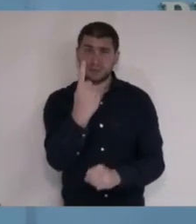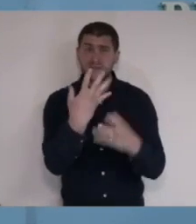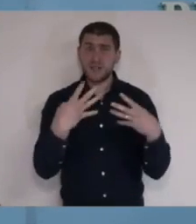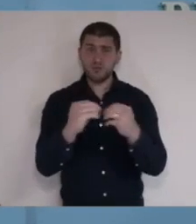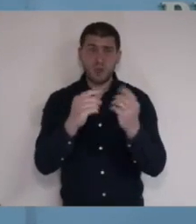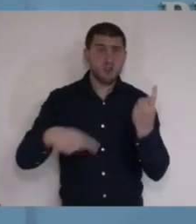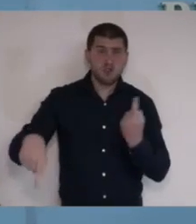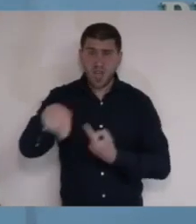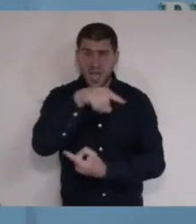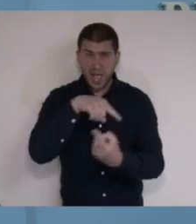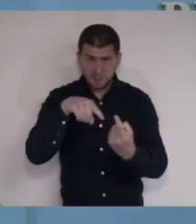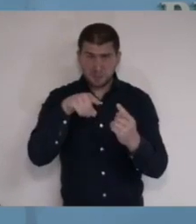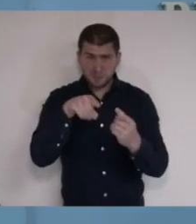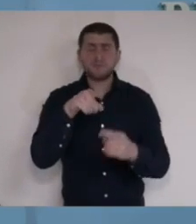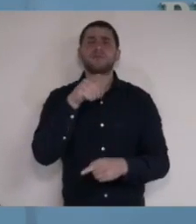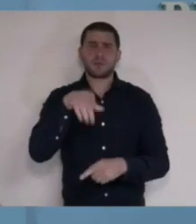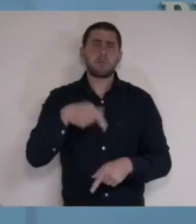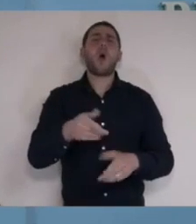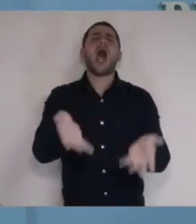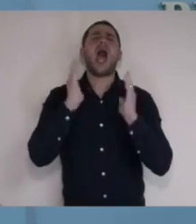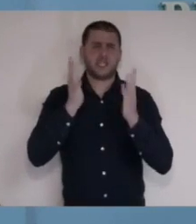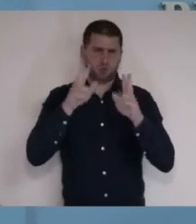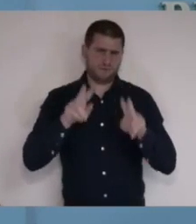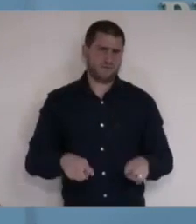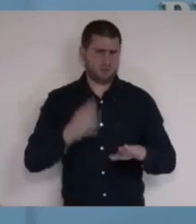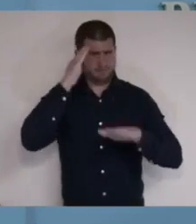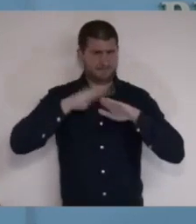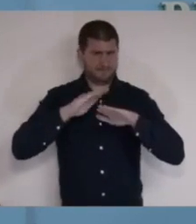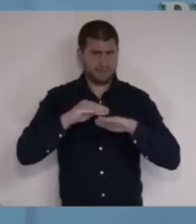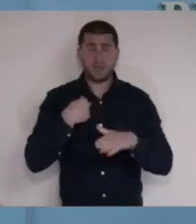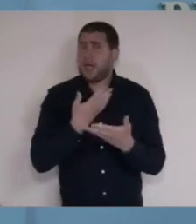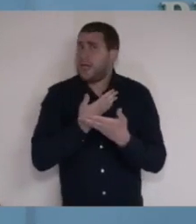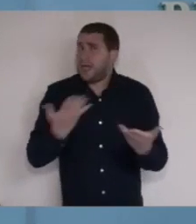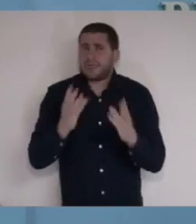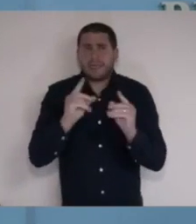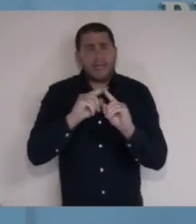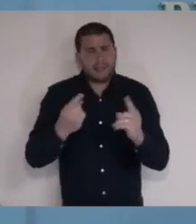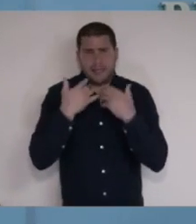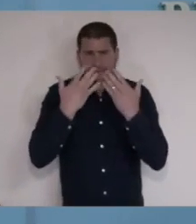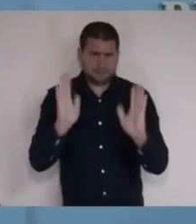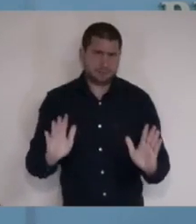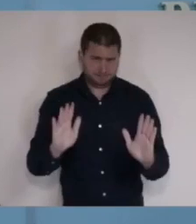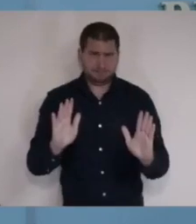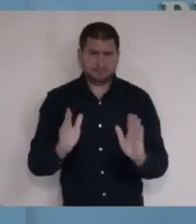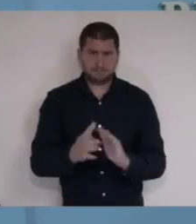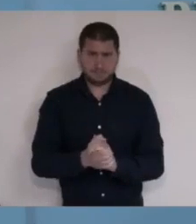המשפחות שלכם, יהיה כאן אסון. אין לי דרך אחרת לתאר זאת.